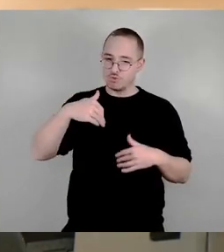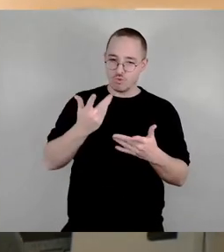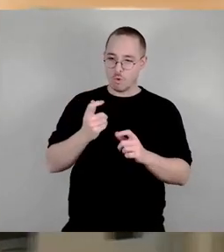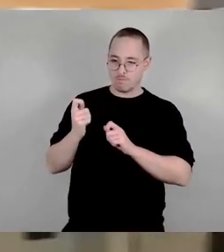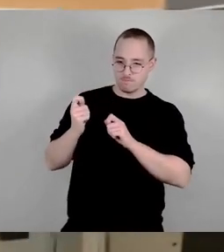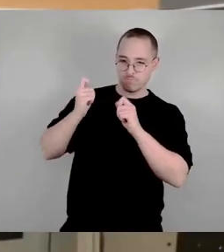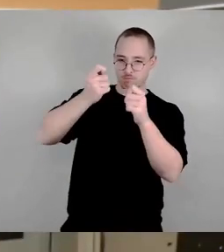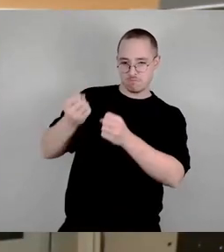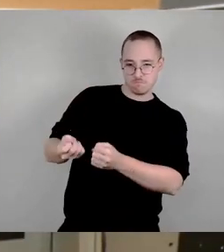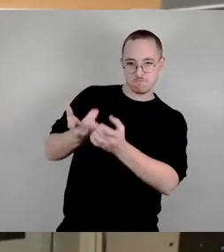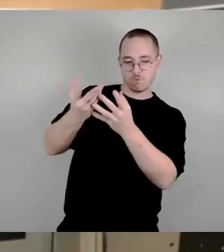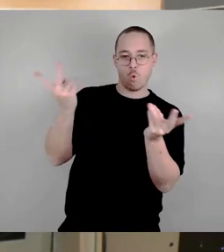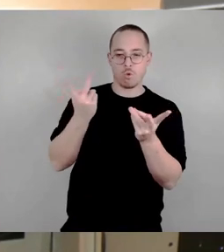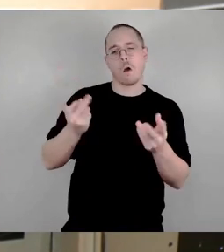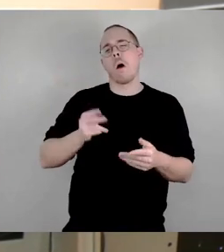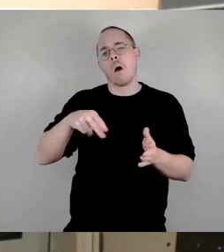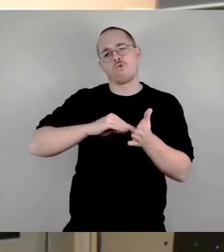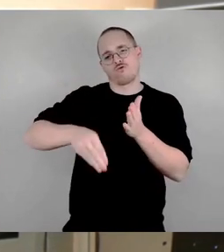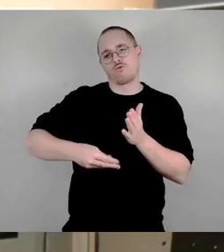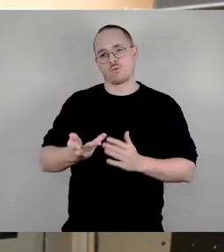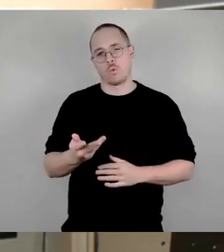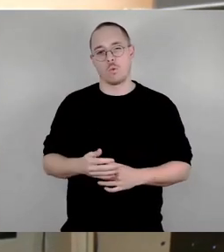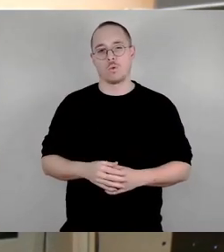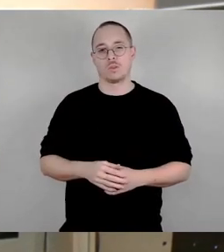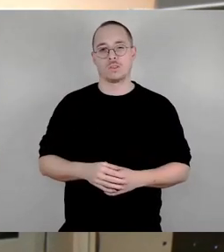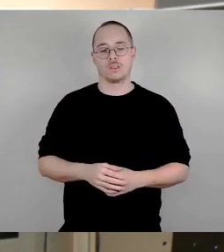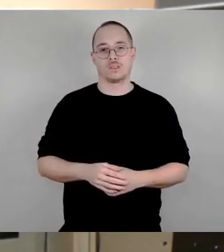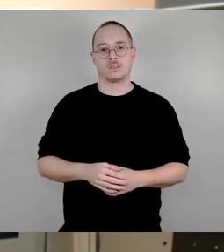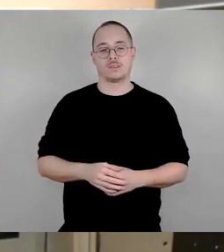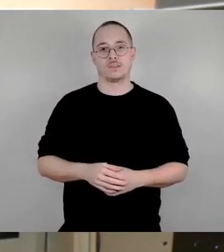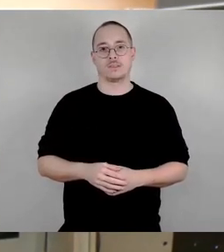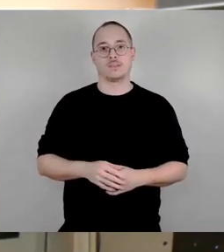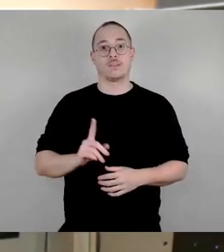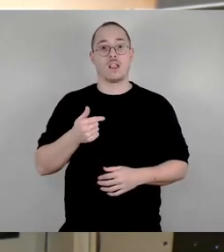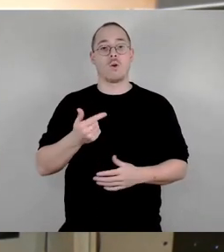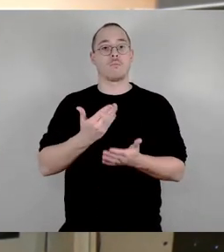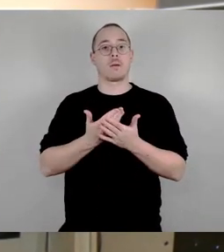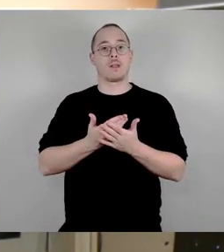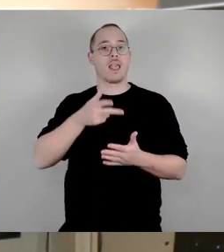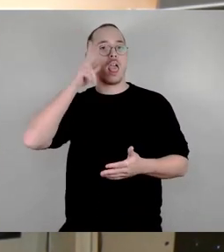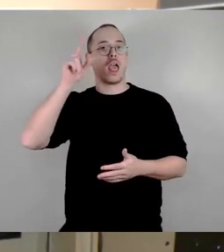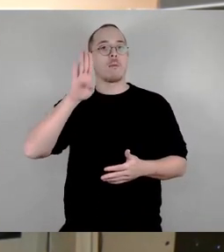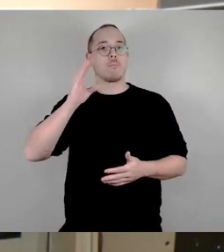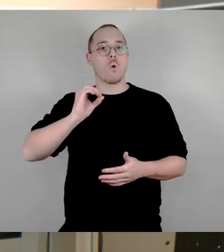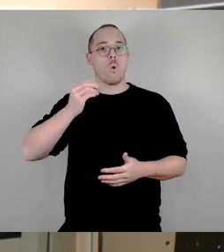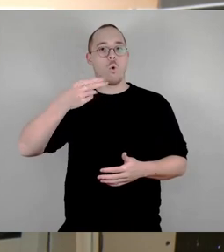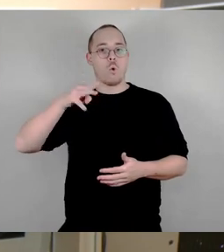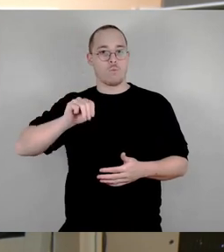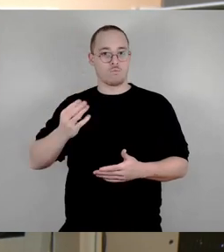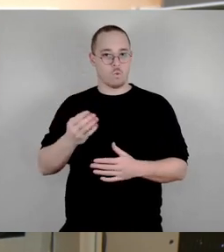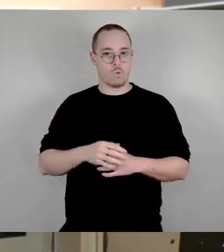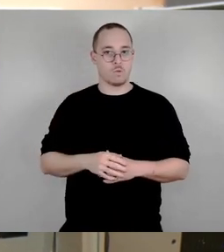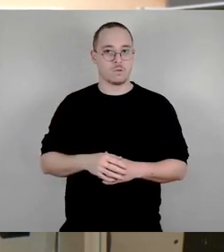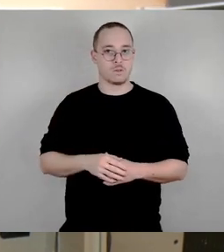Außerdem sind es Äußerungen wie zum Beispiel die von Herrn Böhm, CDU, im Anschluss an die Debatte zur Pieschner